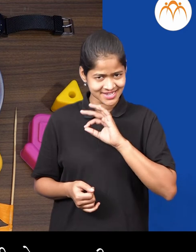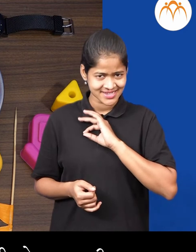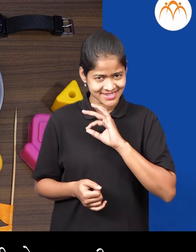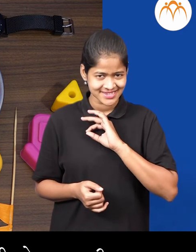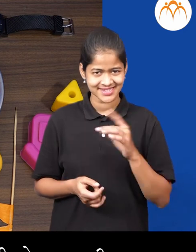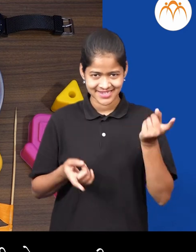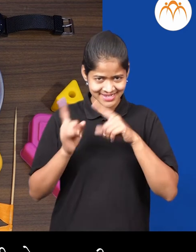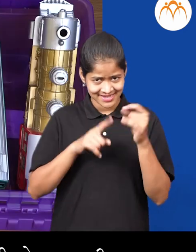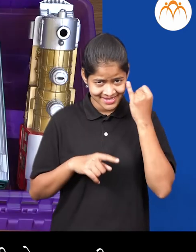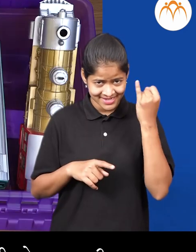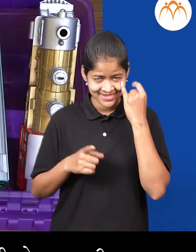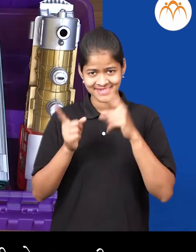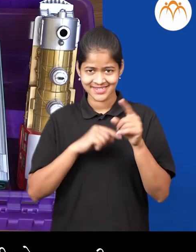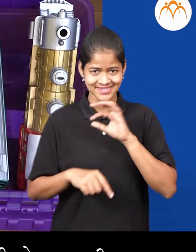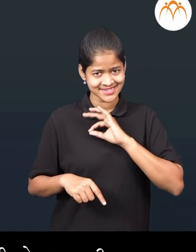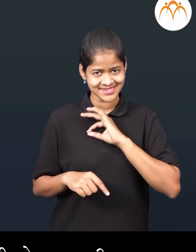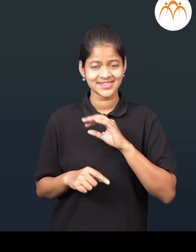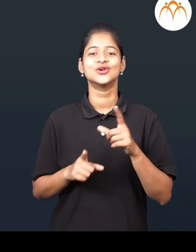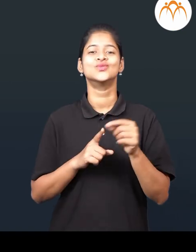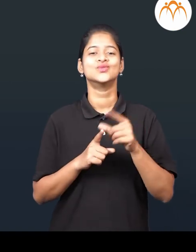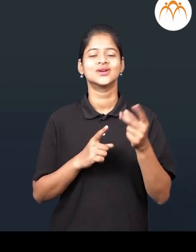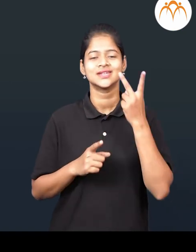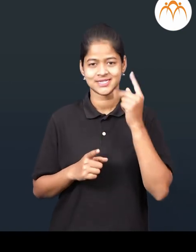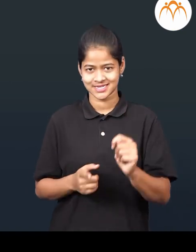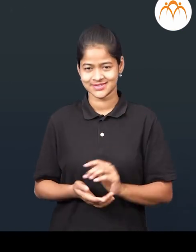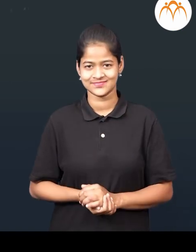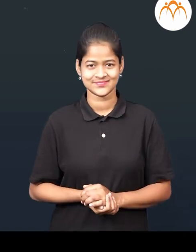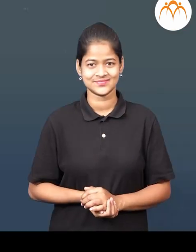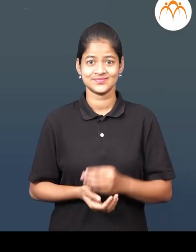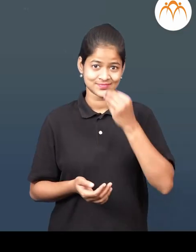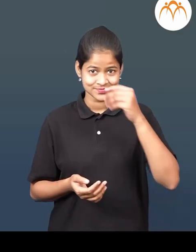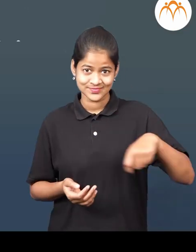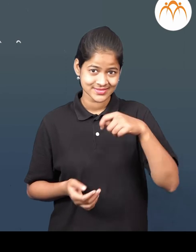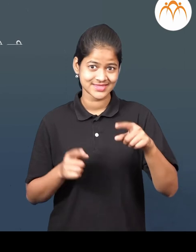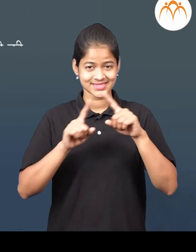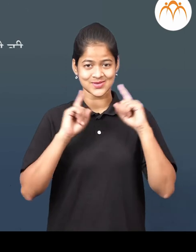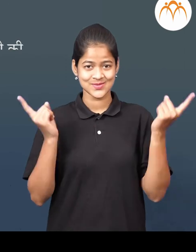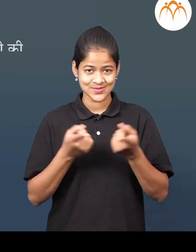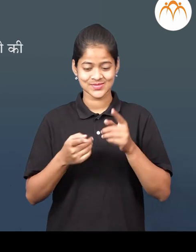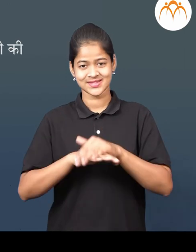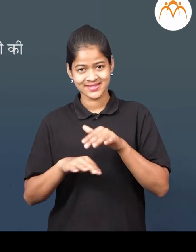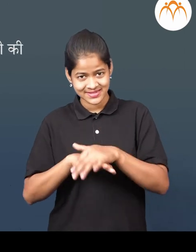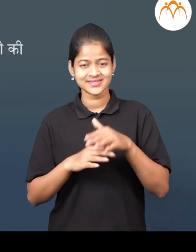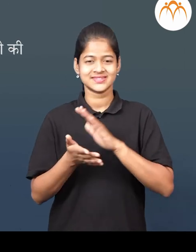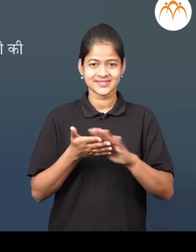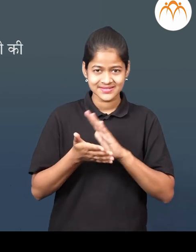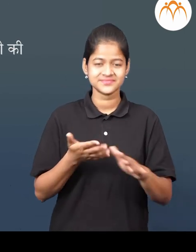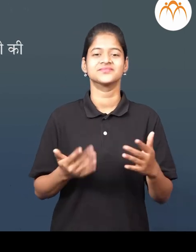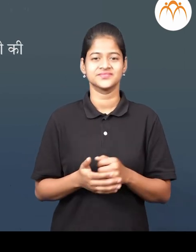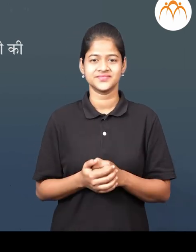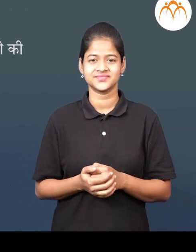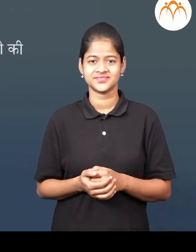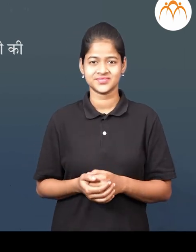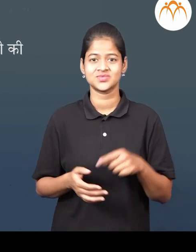तुमाला आउडेल काओ आशी कोडी सोडवायला। करून तर पहा। स्वैपा घरातली भांडी दूँन वालवुन